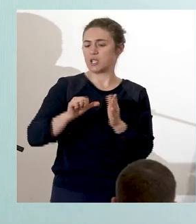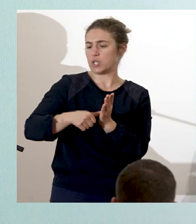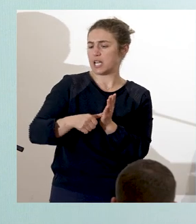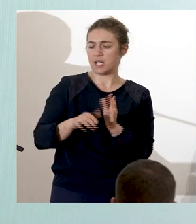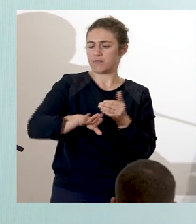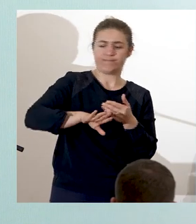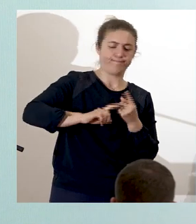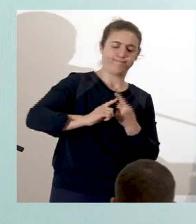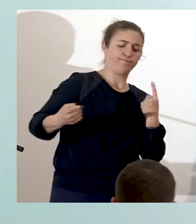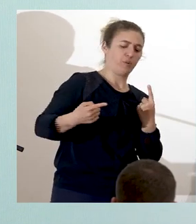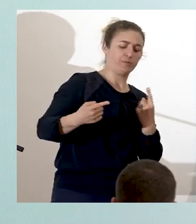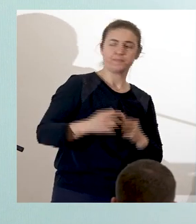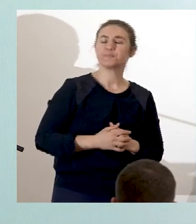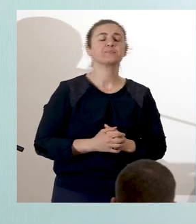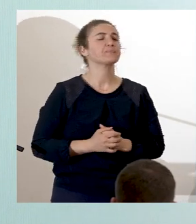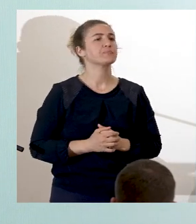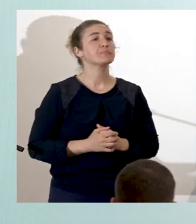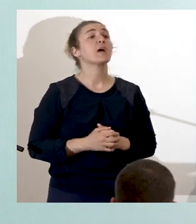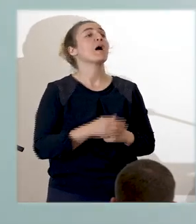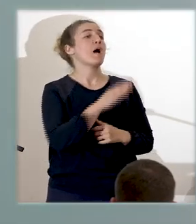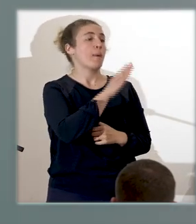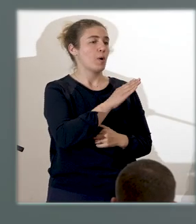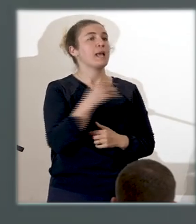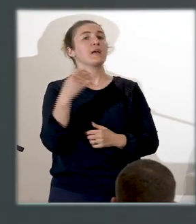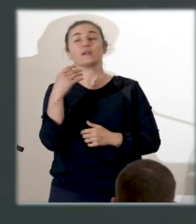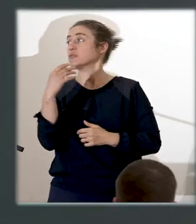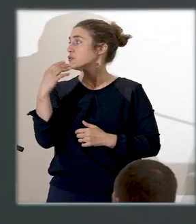Cela engendre chez les baoulées et tchamans.